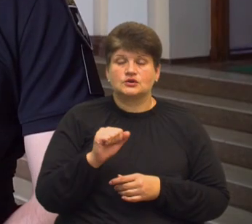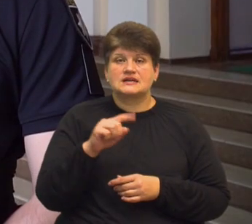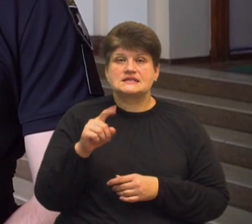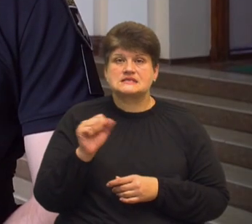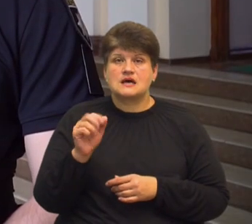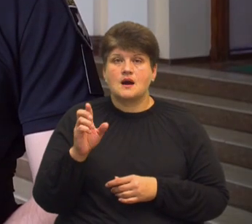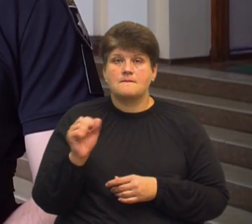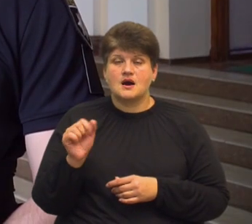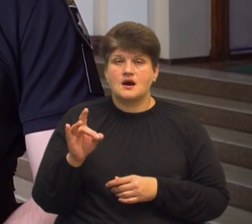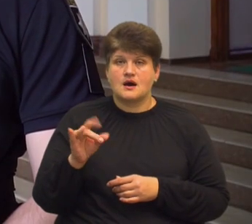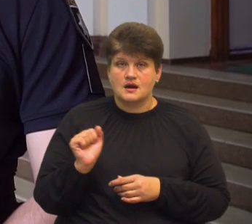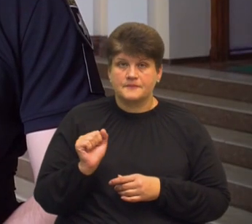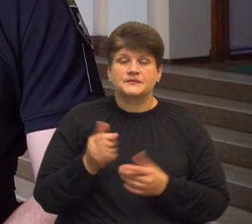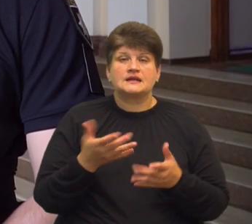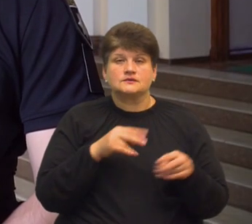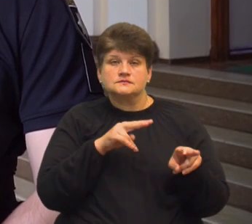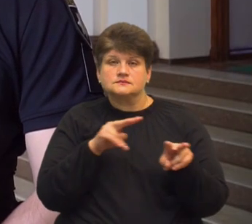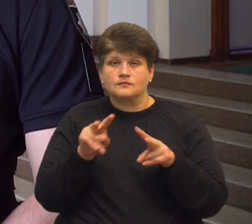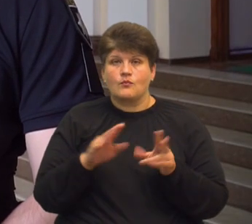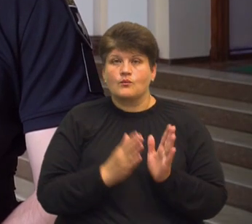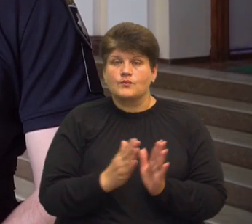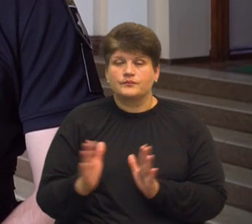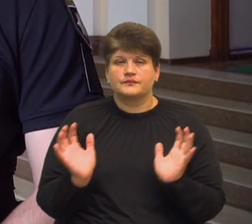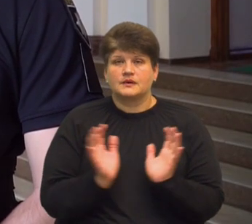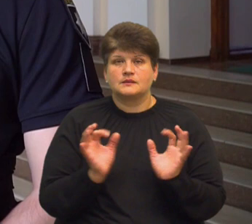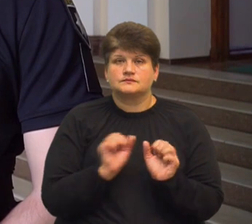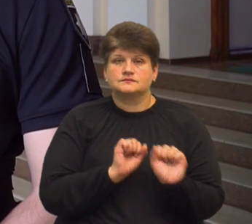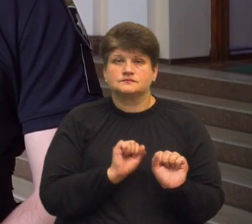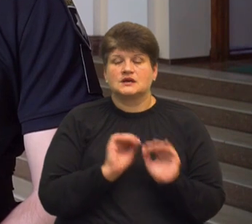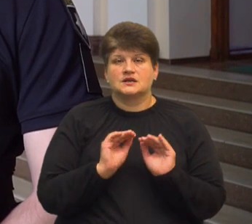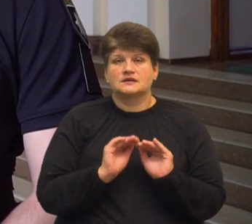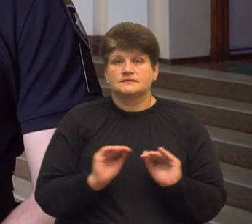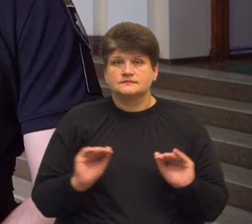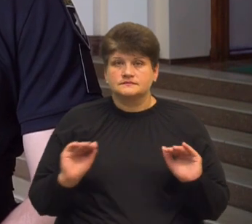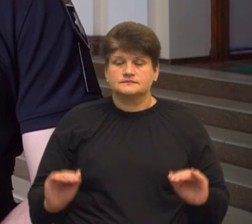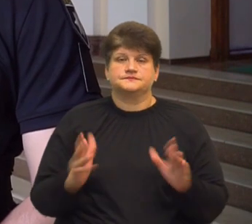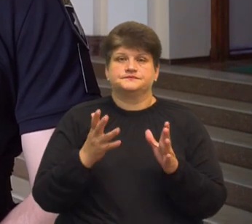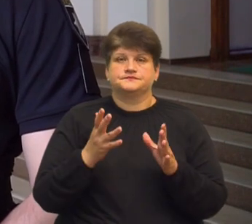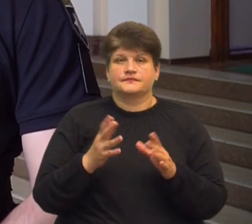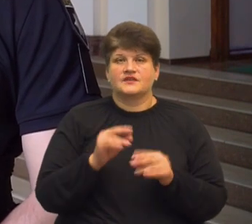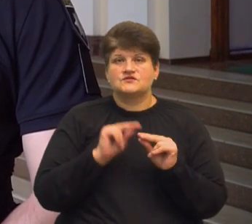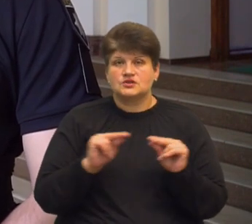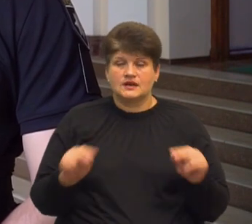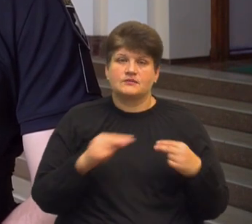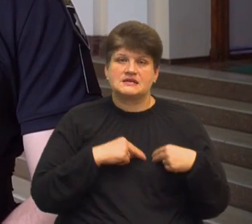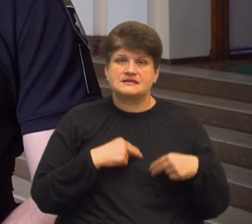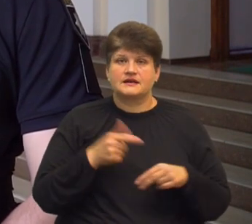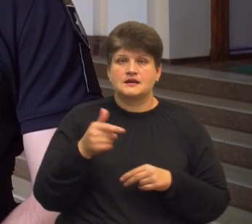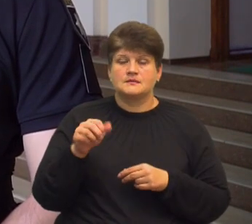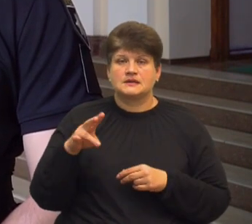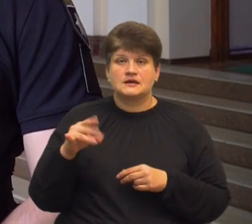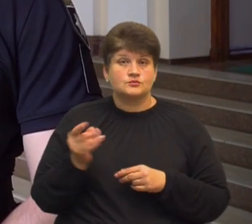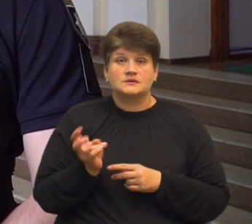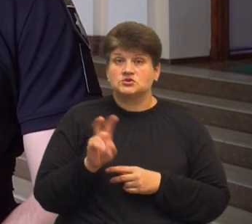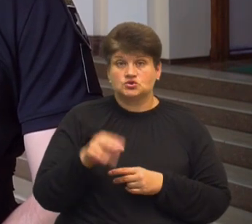того, щоб стежити за дотриманням правопорядку і дбати про безпеку школярів, вчителів або працівників гімнастій. Ціткую, що до закладу не війшли сторонні,